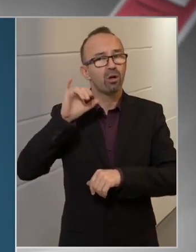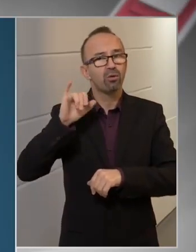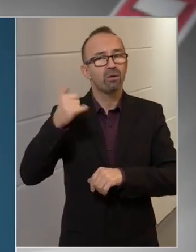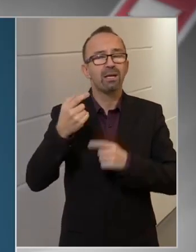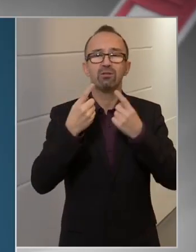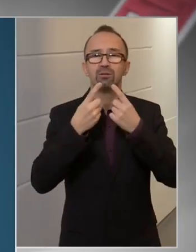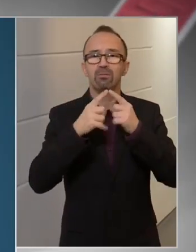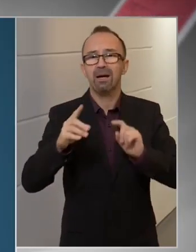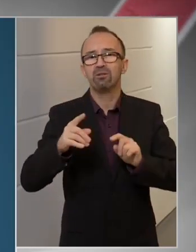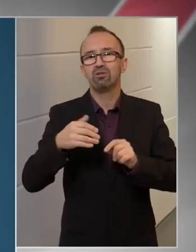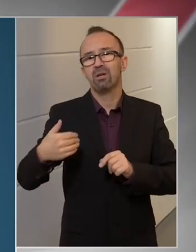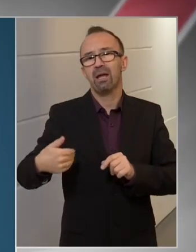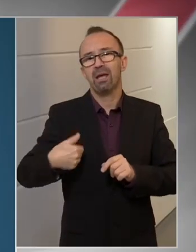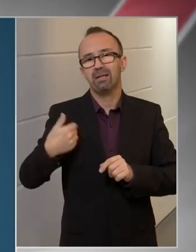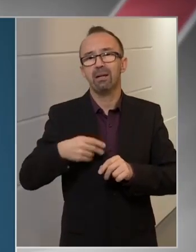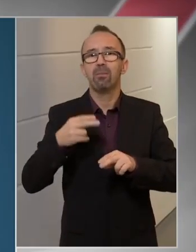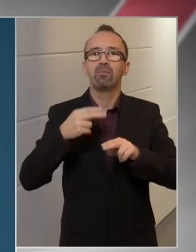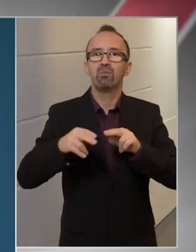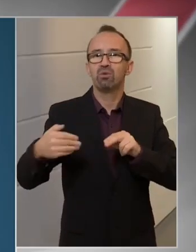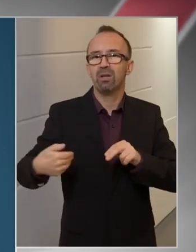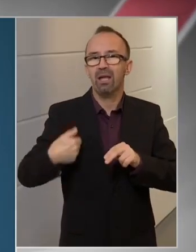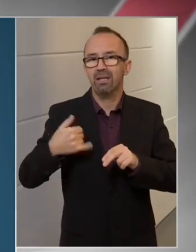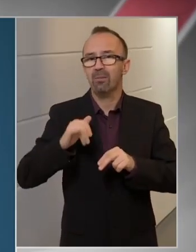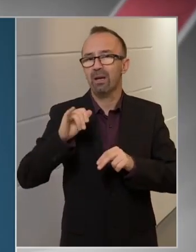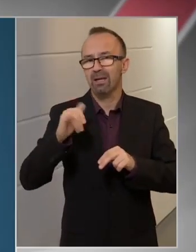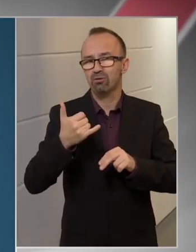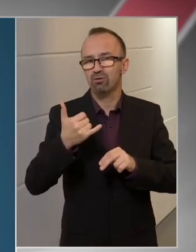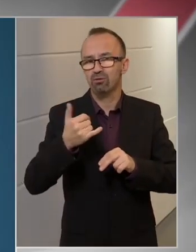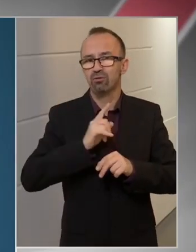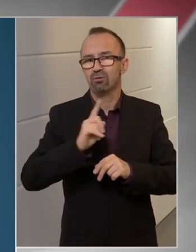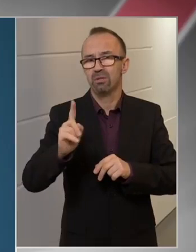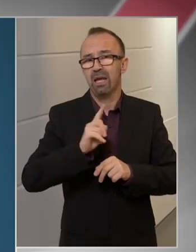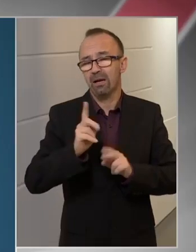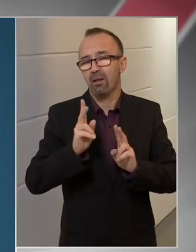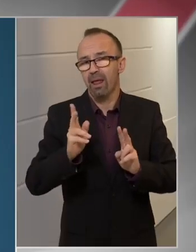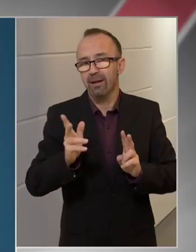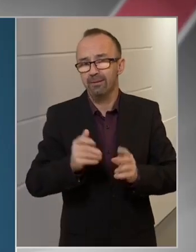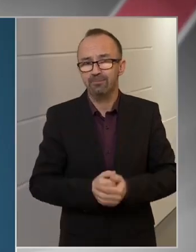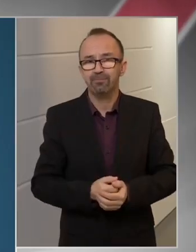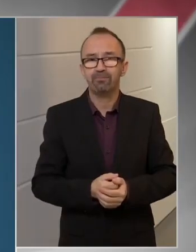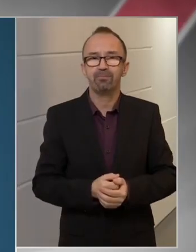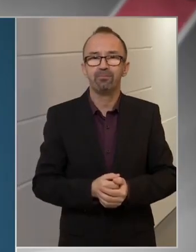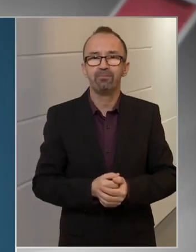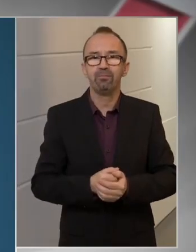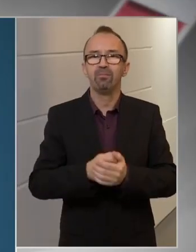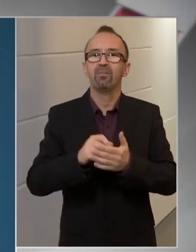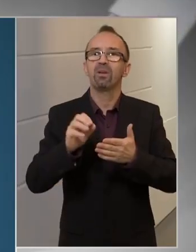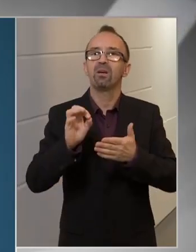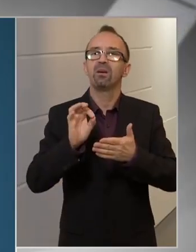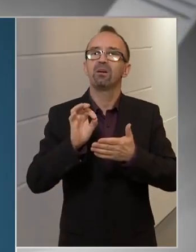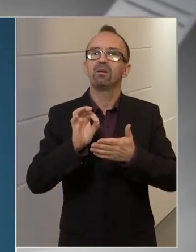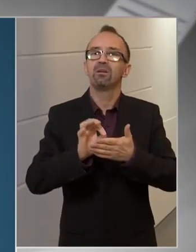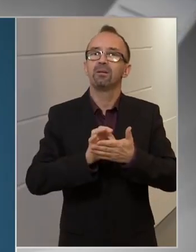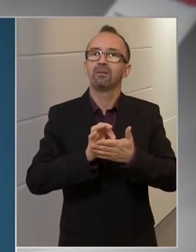illetve más egyetemre, műszaki egyetemre is járhatnak. Magát a teszt